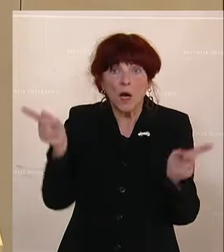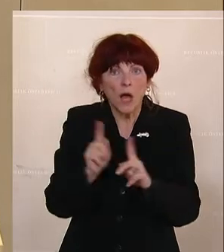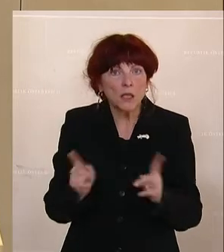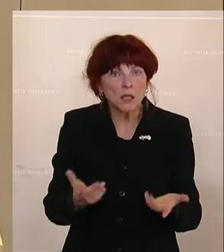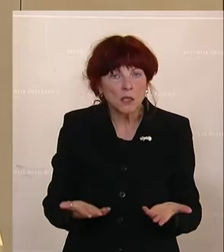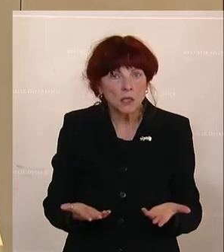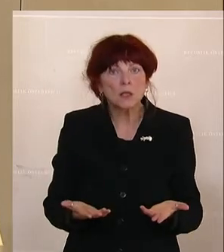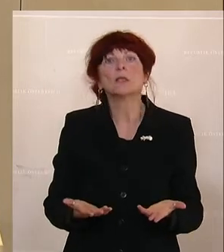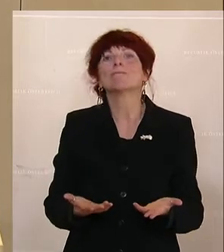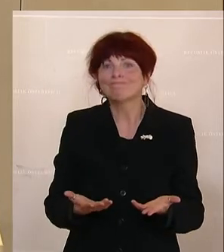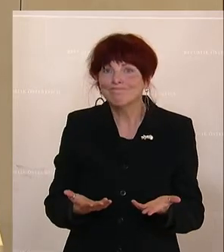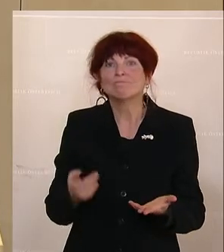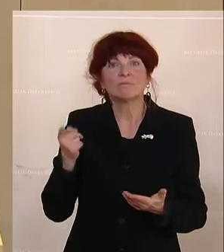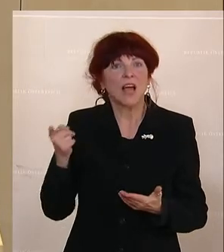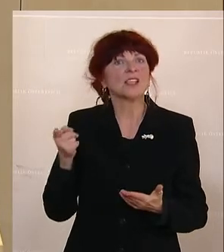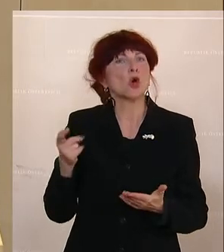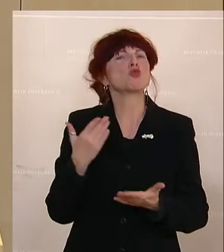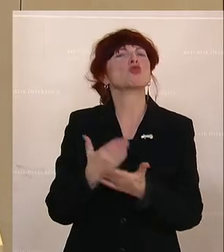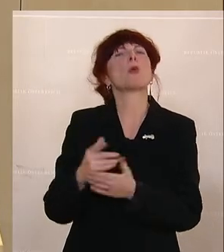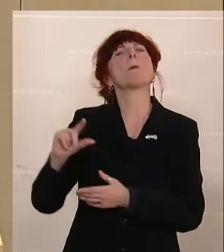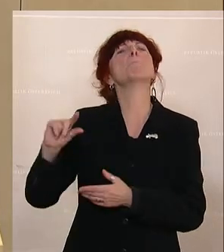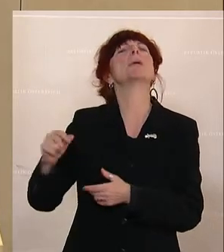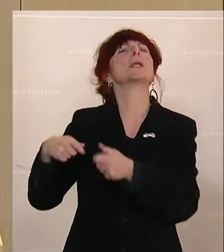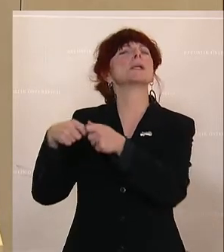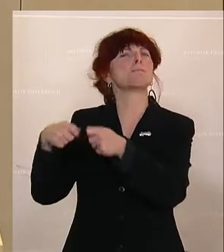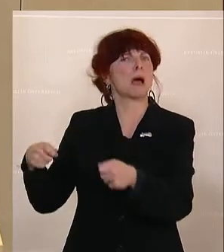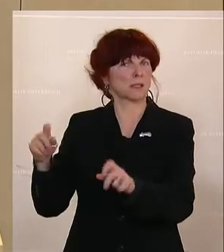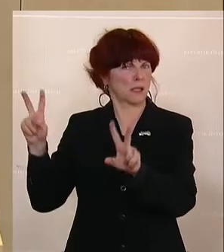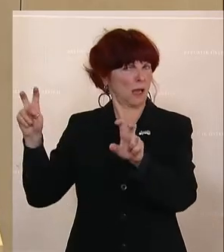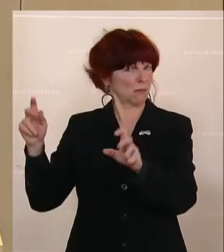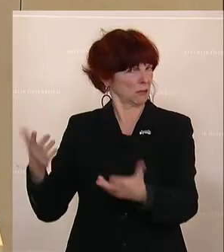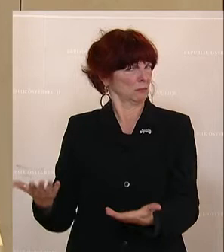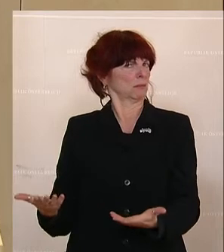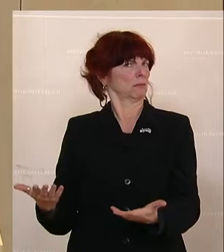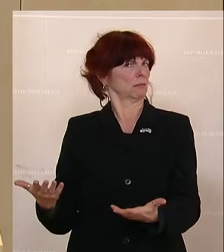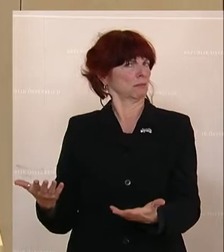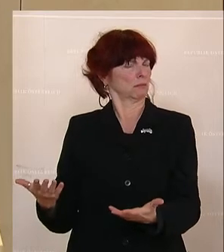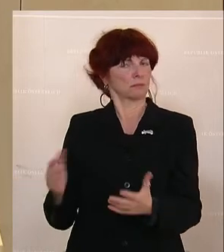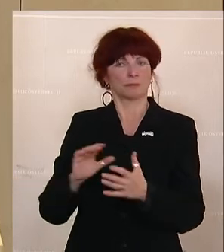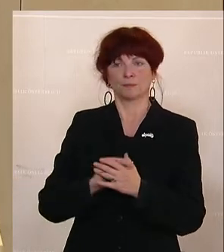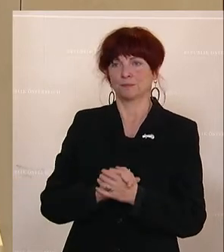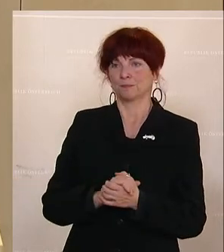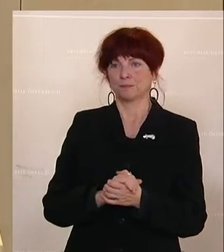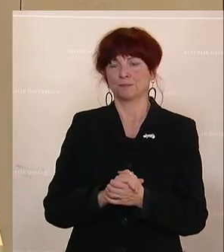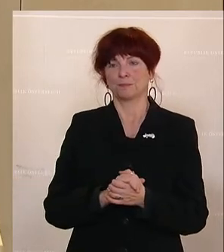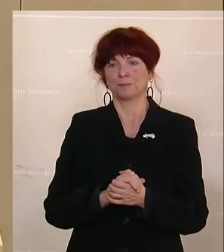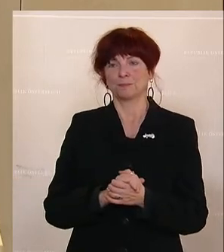Das wird jetzt schon sozusagen als Mindestmaß an Schutzmaßnahmen bezeichnet.